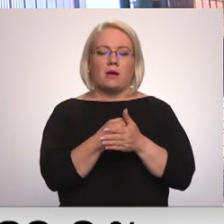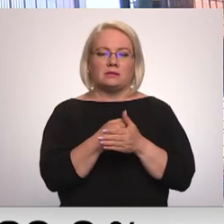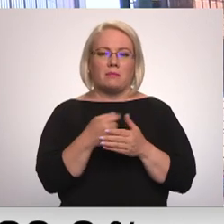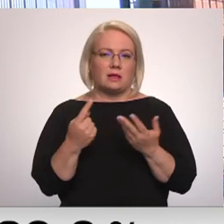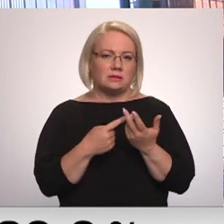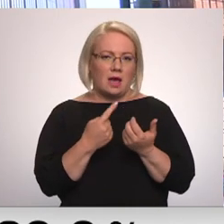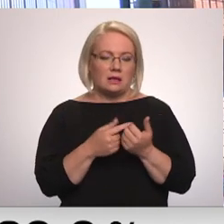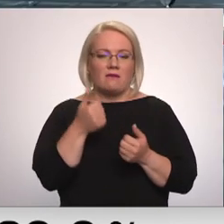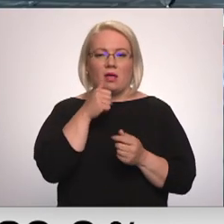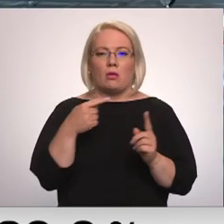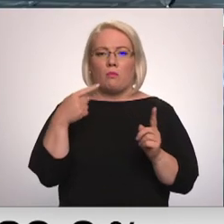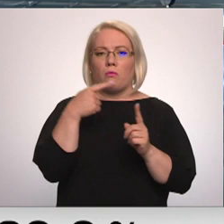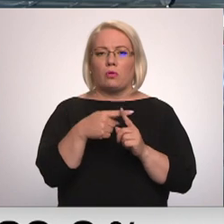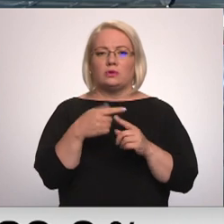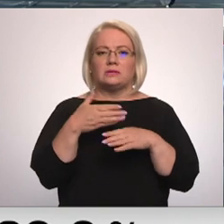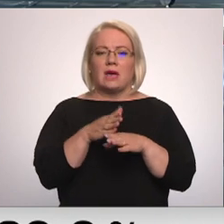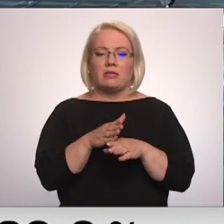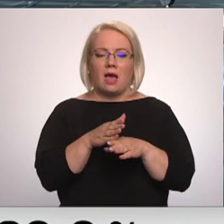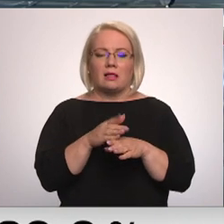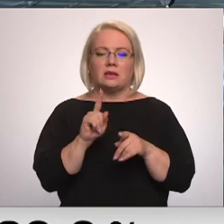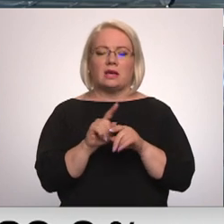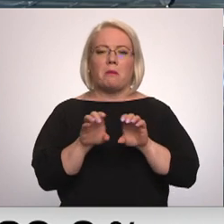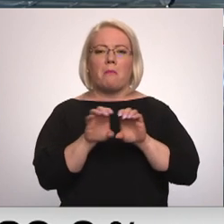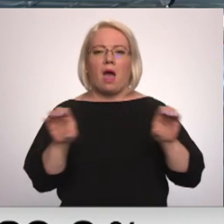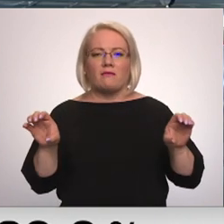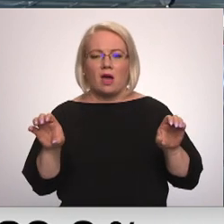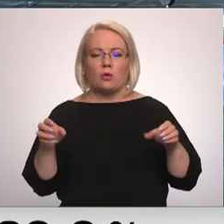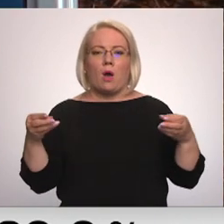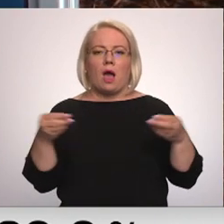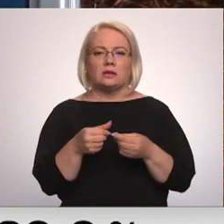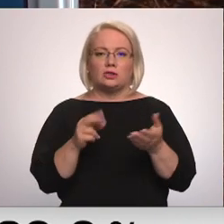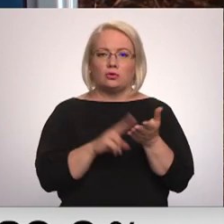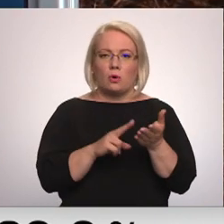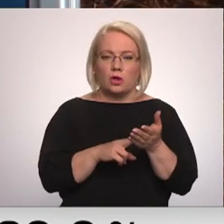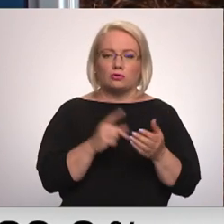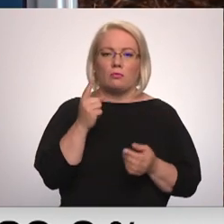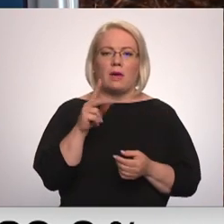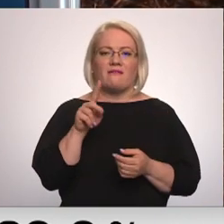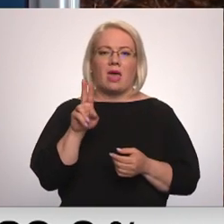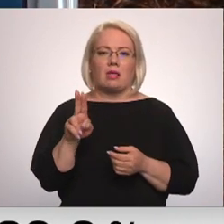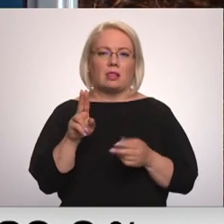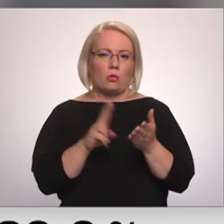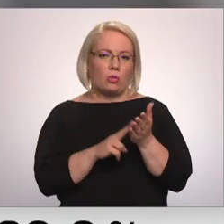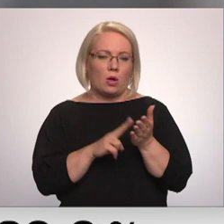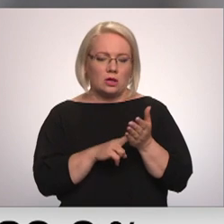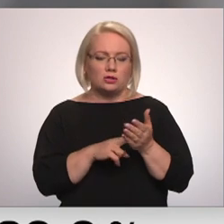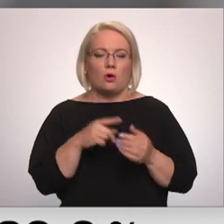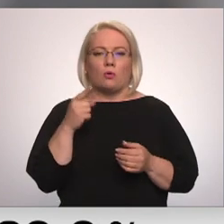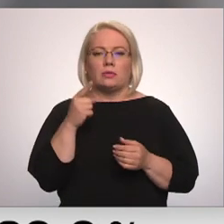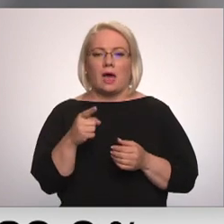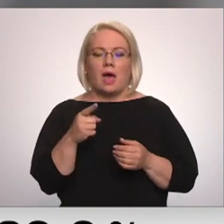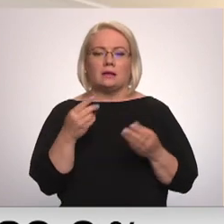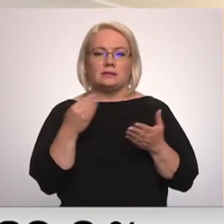vēl jāpieskaita sadāles tarifas, pārvadas tarifas, akcijas un pievienotās vērtības nodoklis. Tāpēc gala cena ir atkarīga no patēriņa.